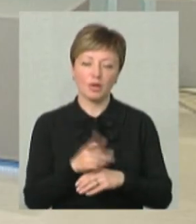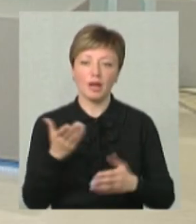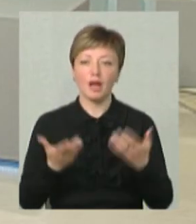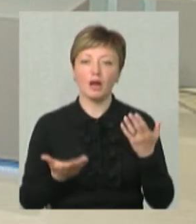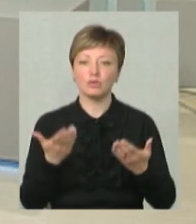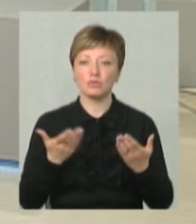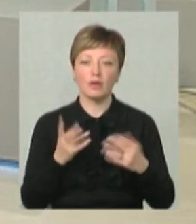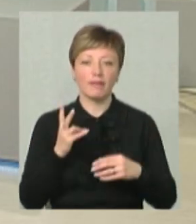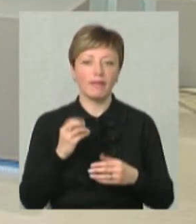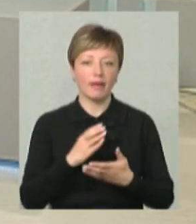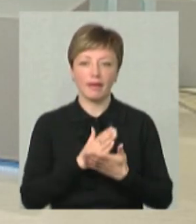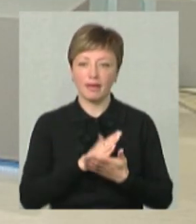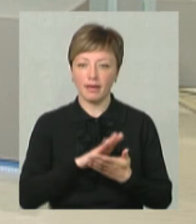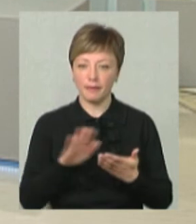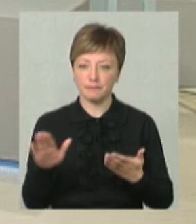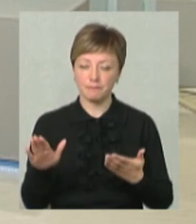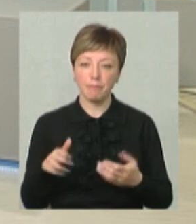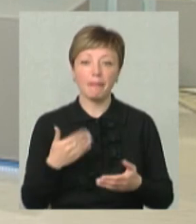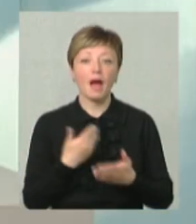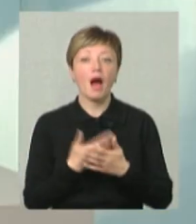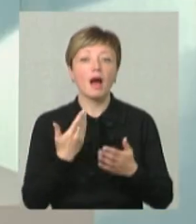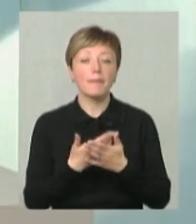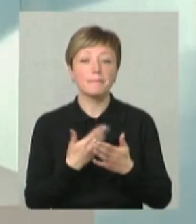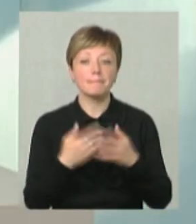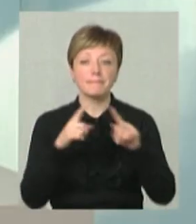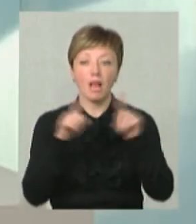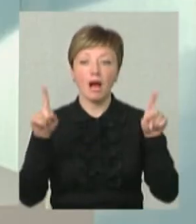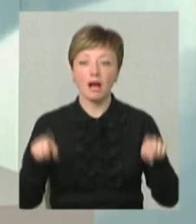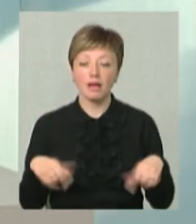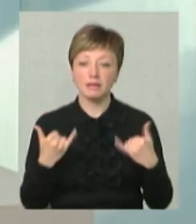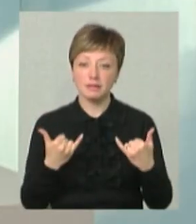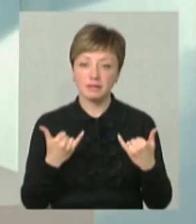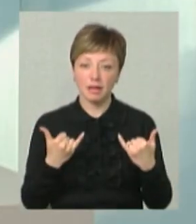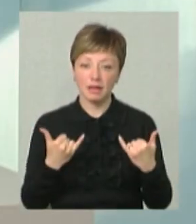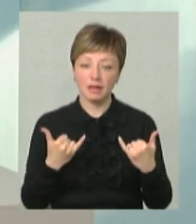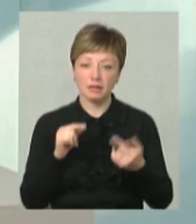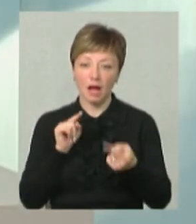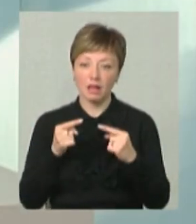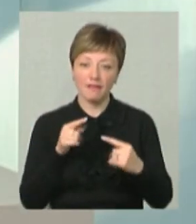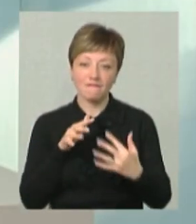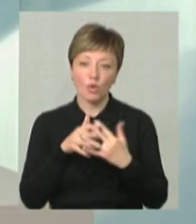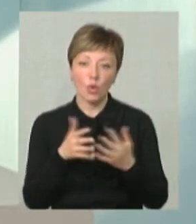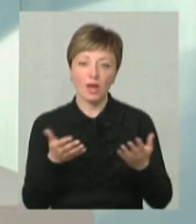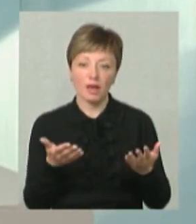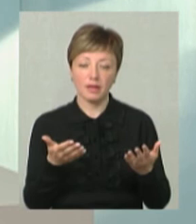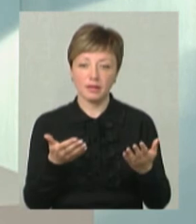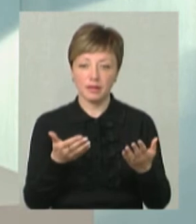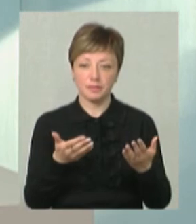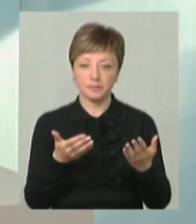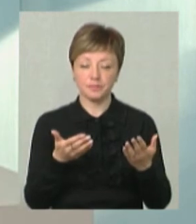не є… Так. А оті плакати, які зараз, антивоєнні, ті, які… Ну,